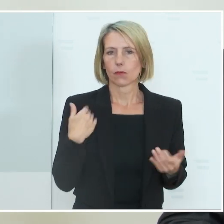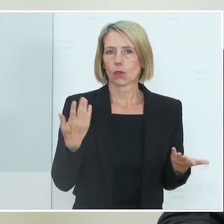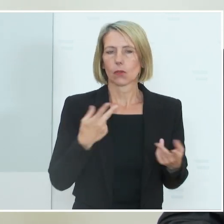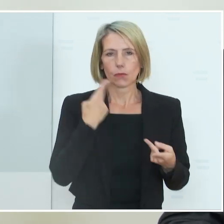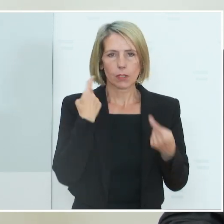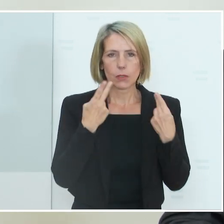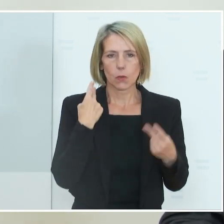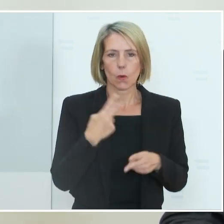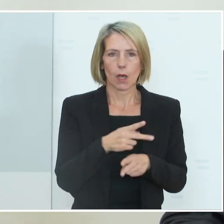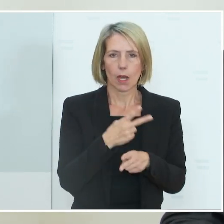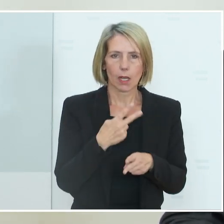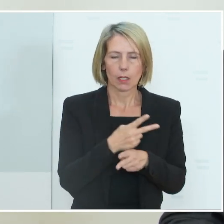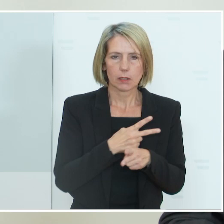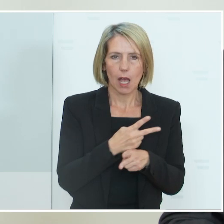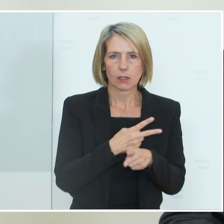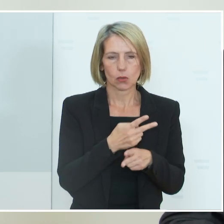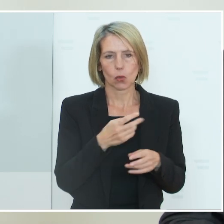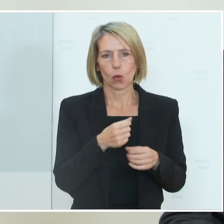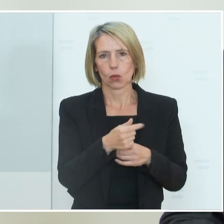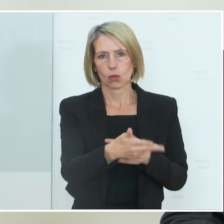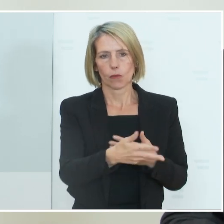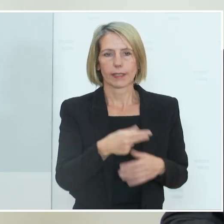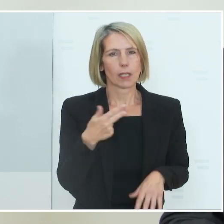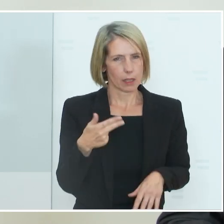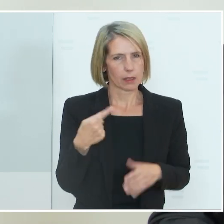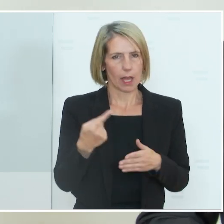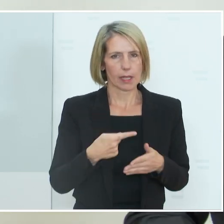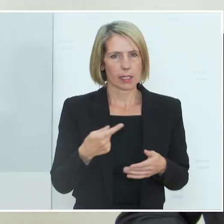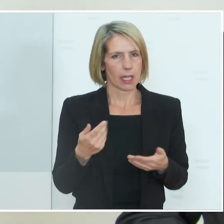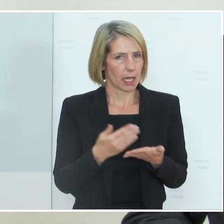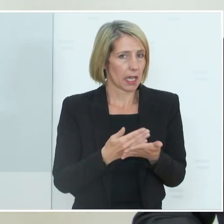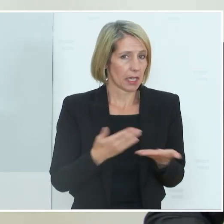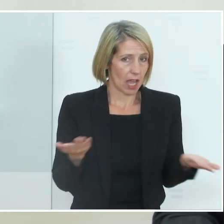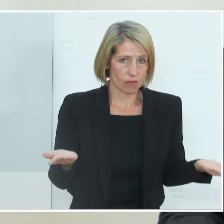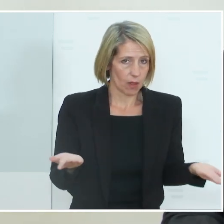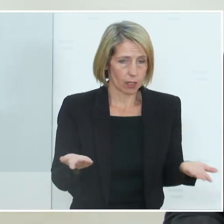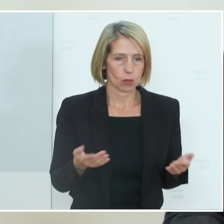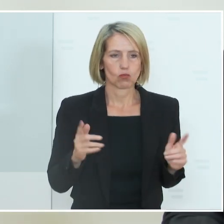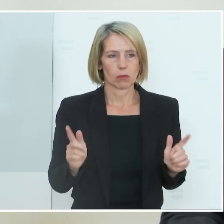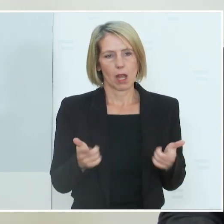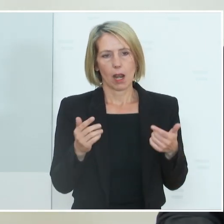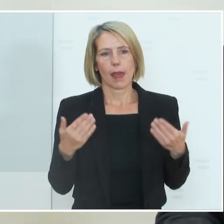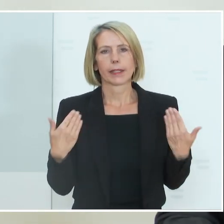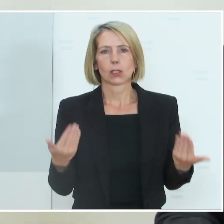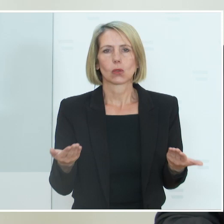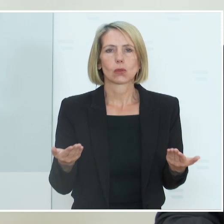Friseure, Veranstaltungen, keine Maske. Also 3G. Es ist leichter, wenn man es